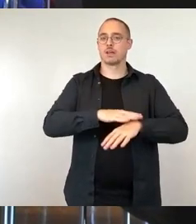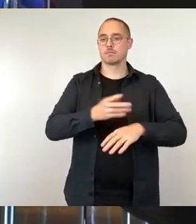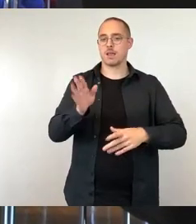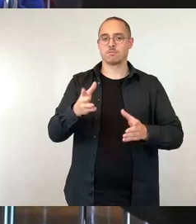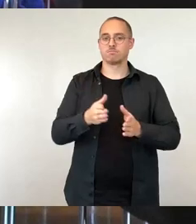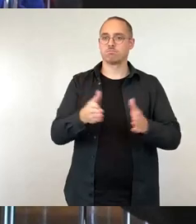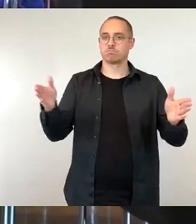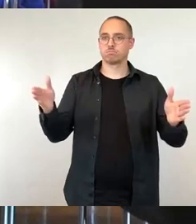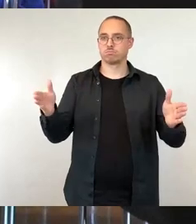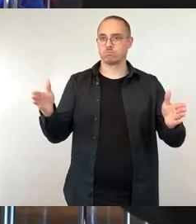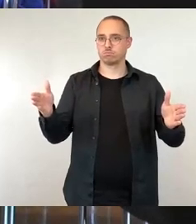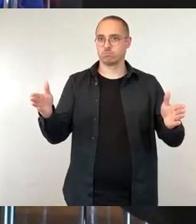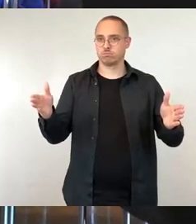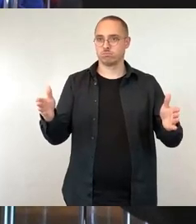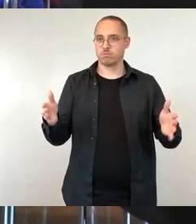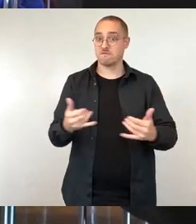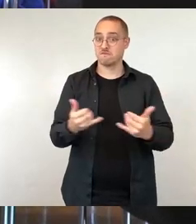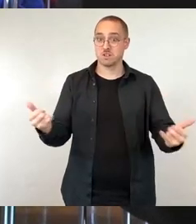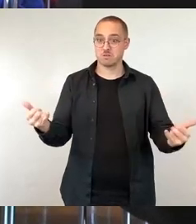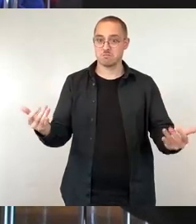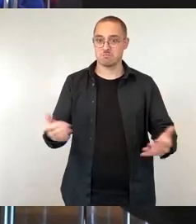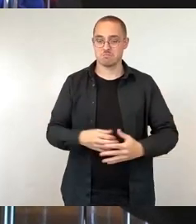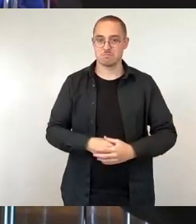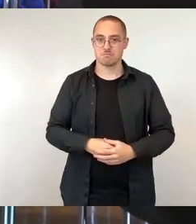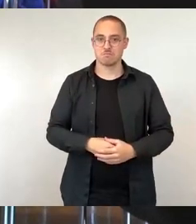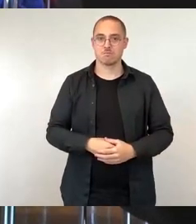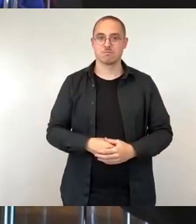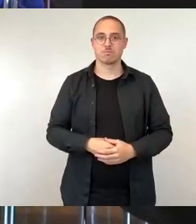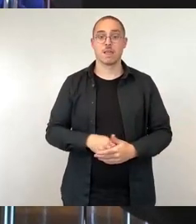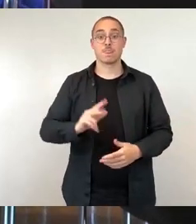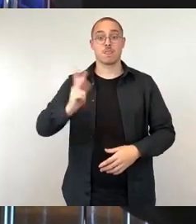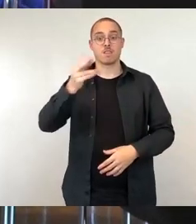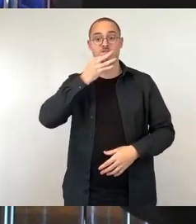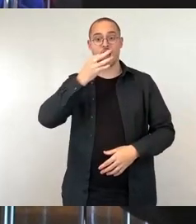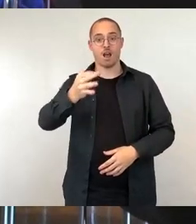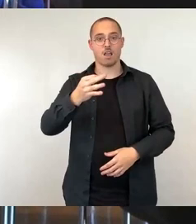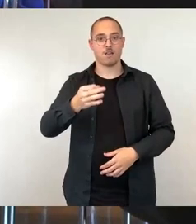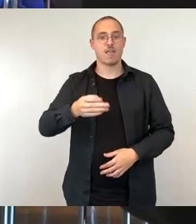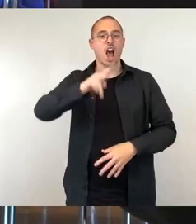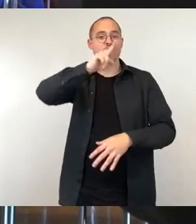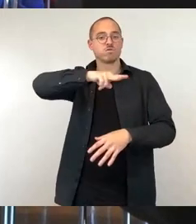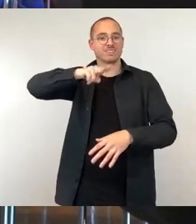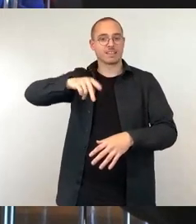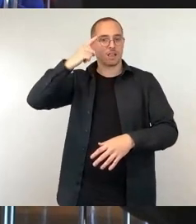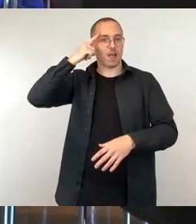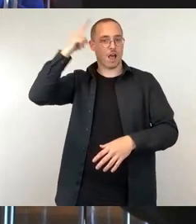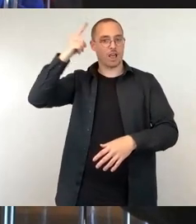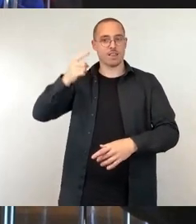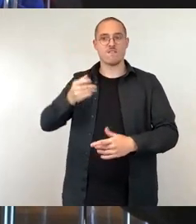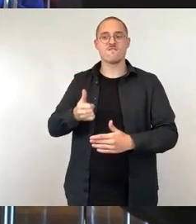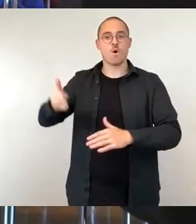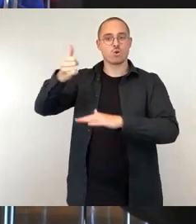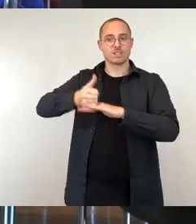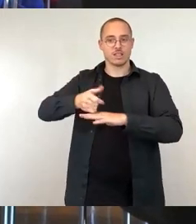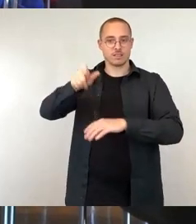Die dritte Frage wäre, ob der Aufsichtsratsvorsitzende der Bäder GmbH die Möglichkeiten sieht, hier steuernd auf die